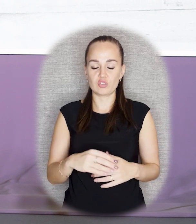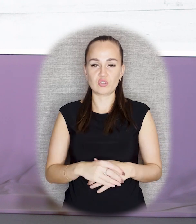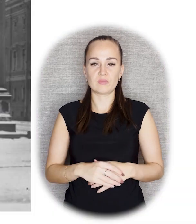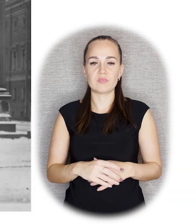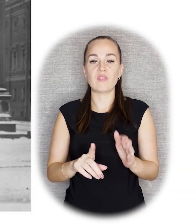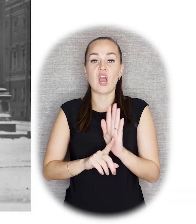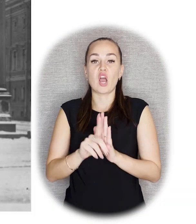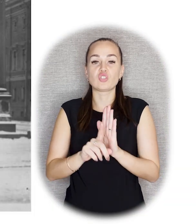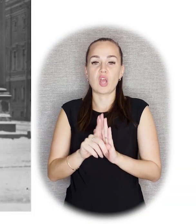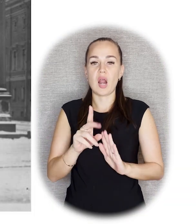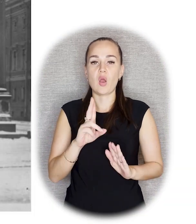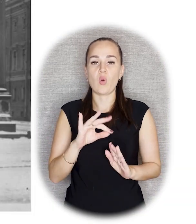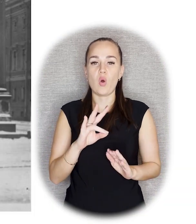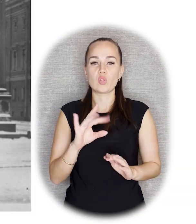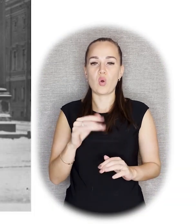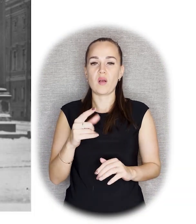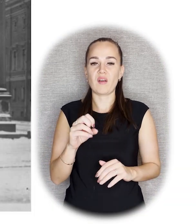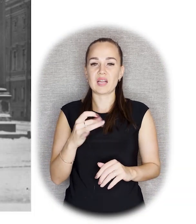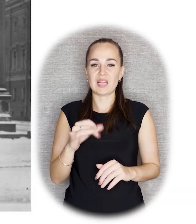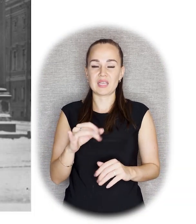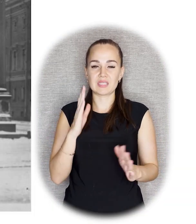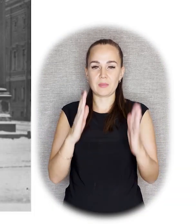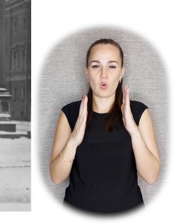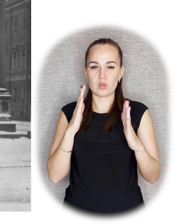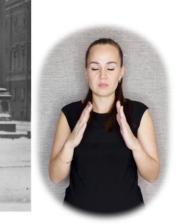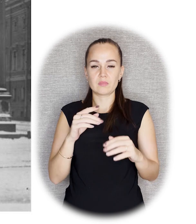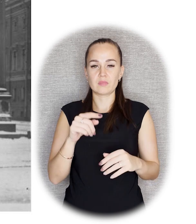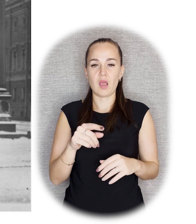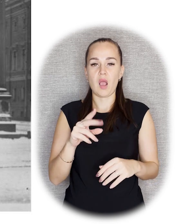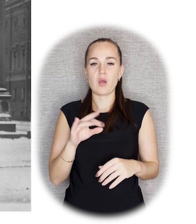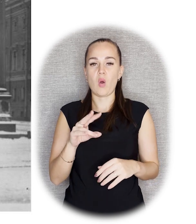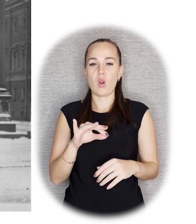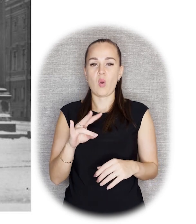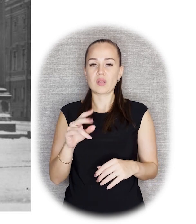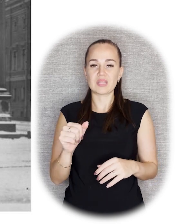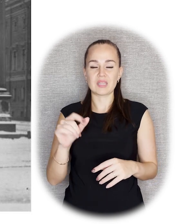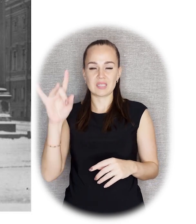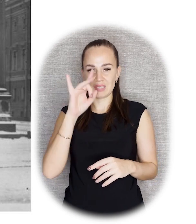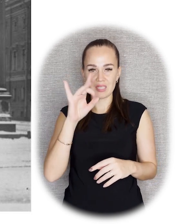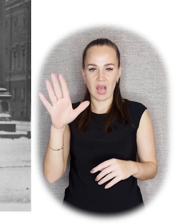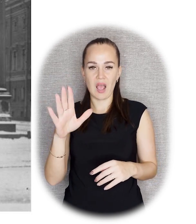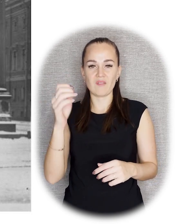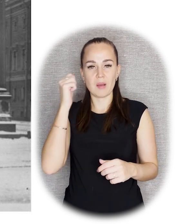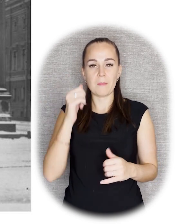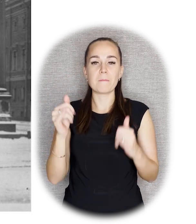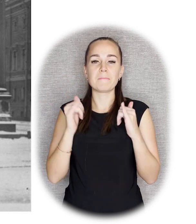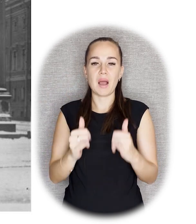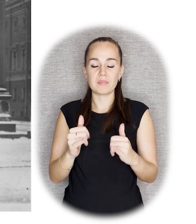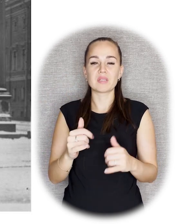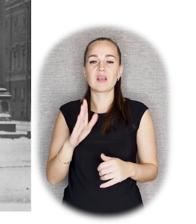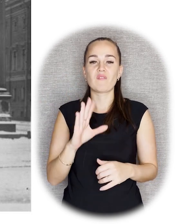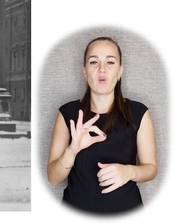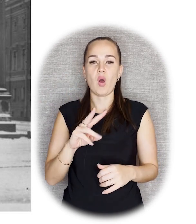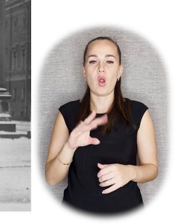проспекта. И вот между этими колоннами славы стоит памятник, простите, пожалуйста, Володарскому.